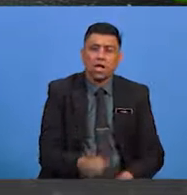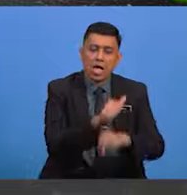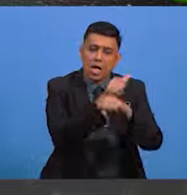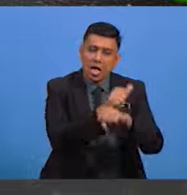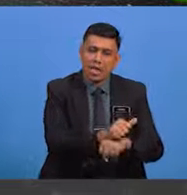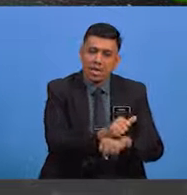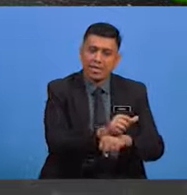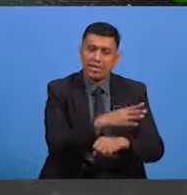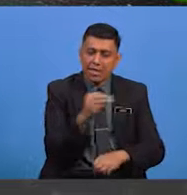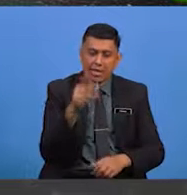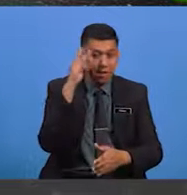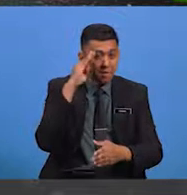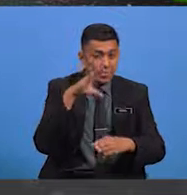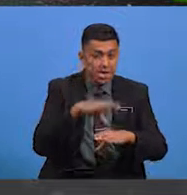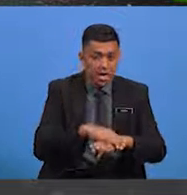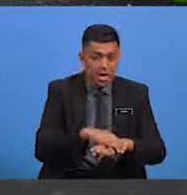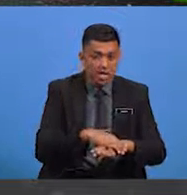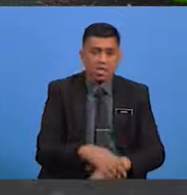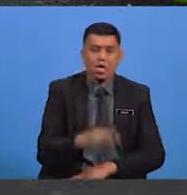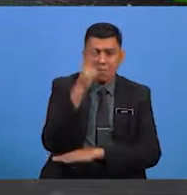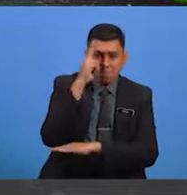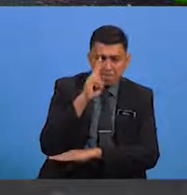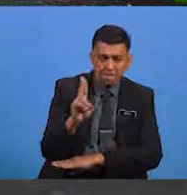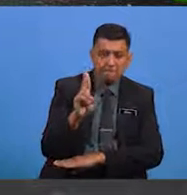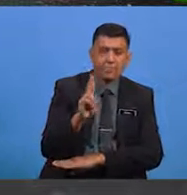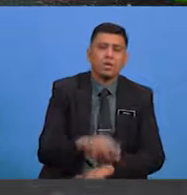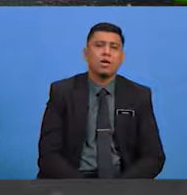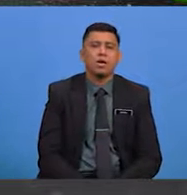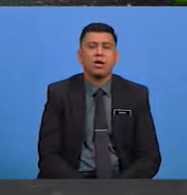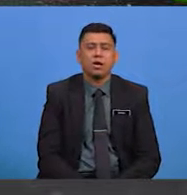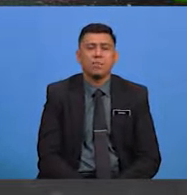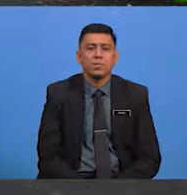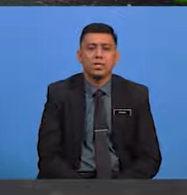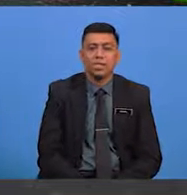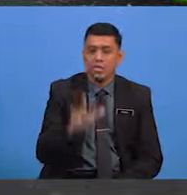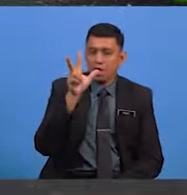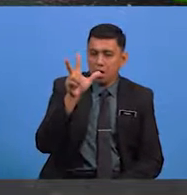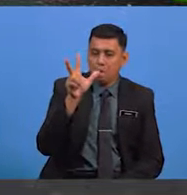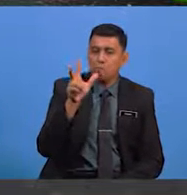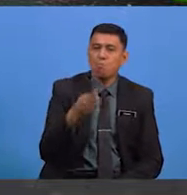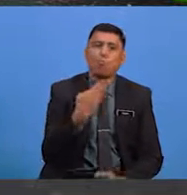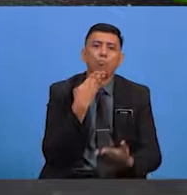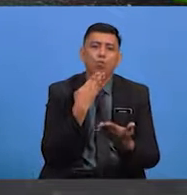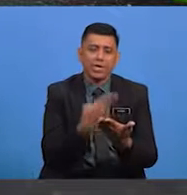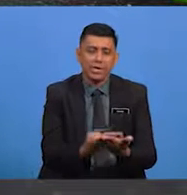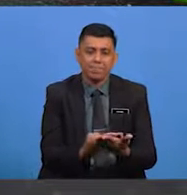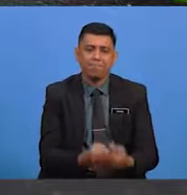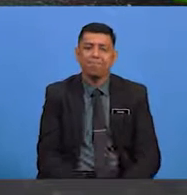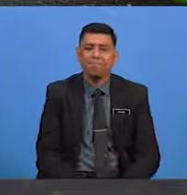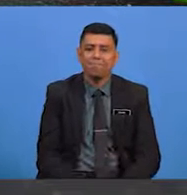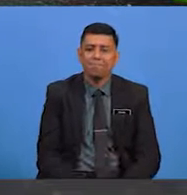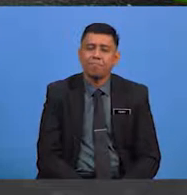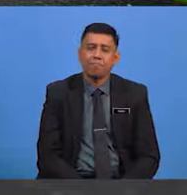resam manusia Kedua, pantun agama dan kepercayaan Ketiga, pantun budi